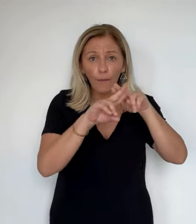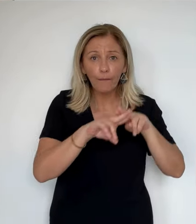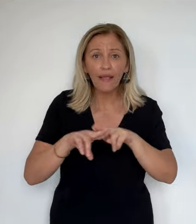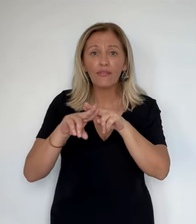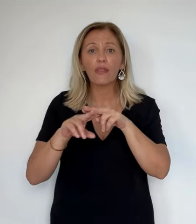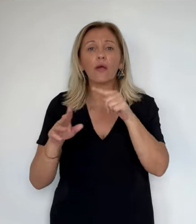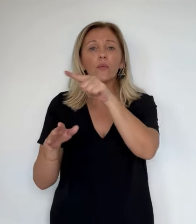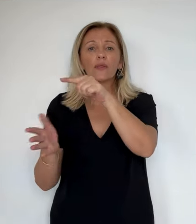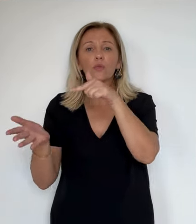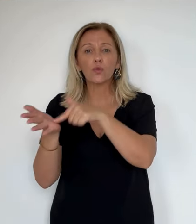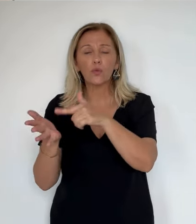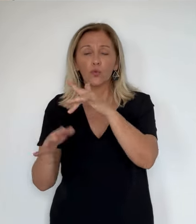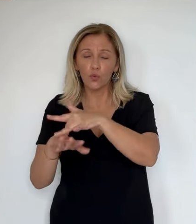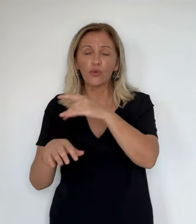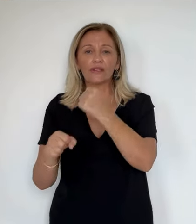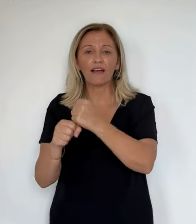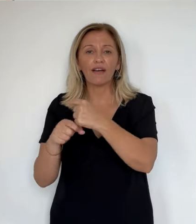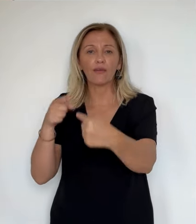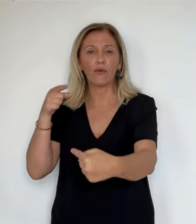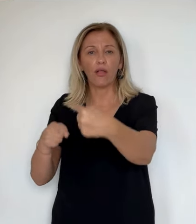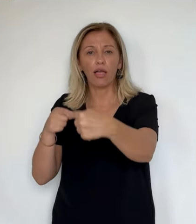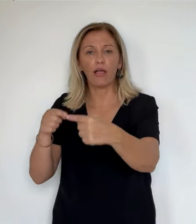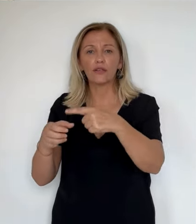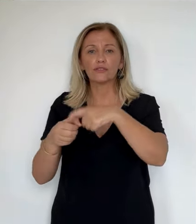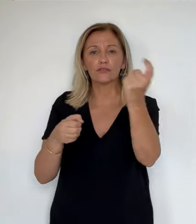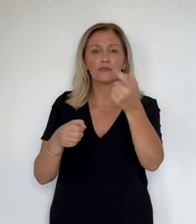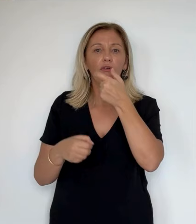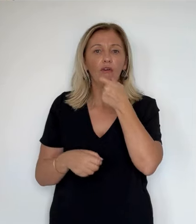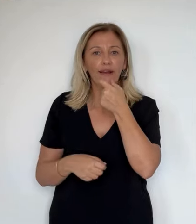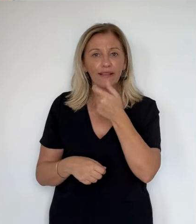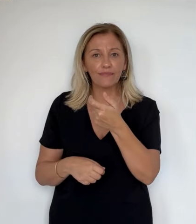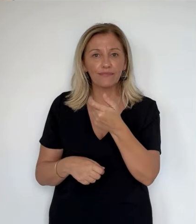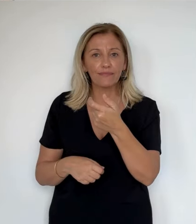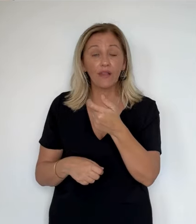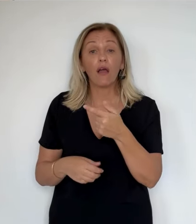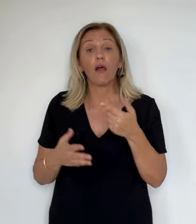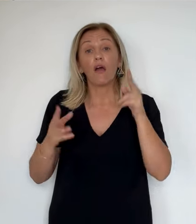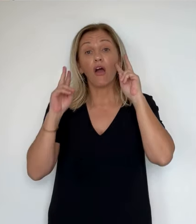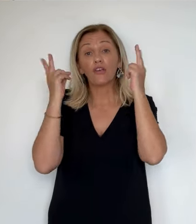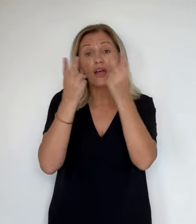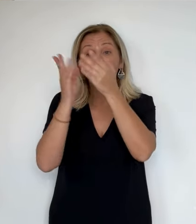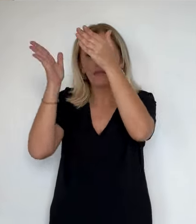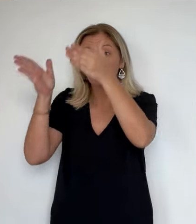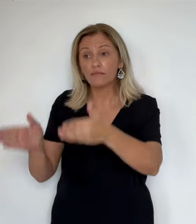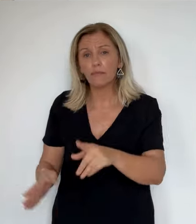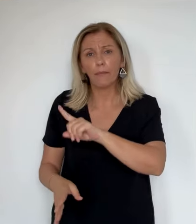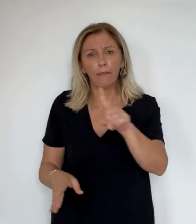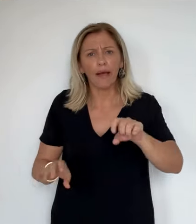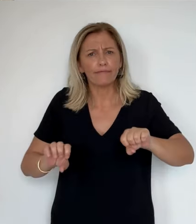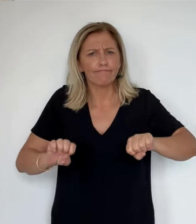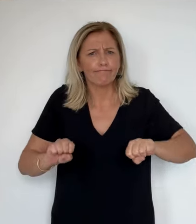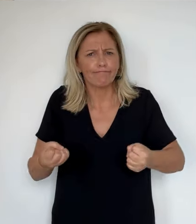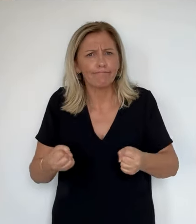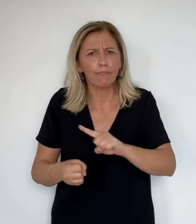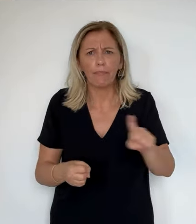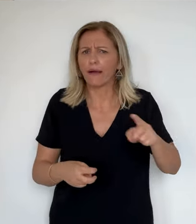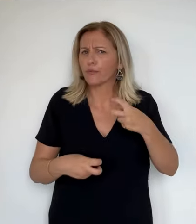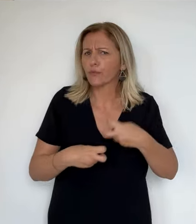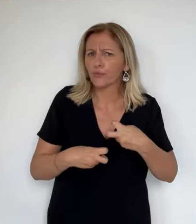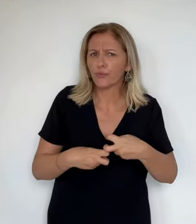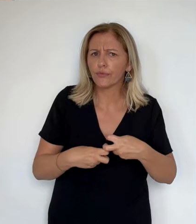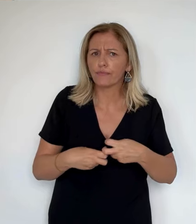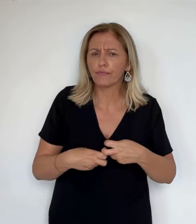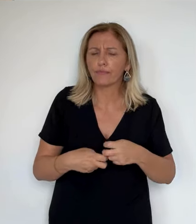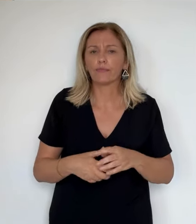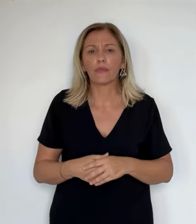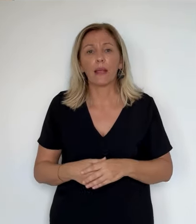cadre de cette négociation avec le Royaume-Uni au moment du Brexit, il a fait preuve de compétence. Mais d'une façon générale, ce n